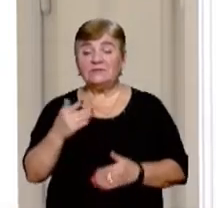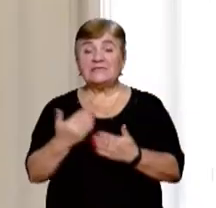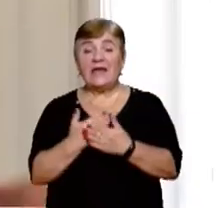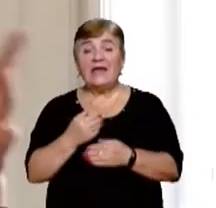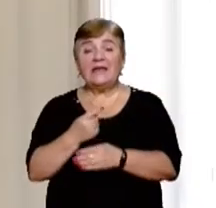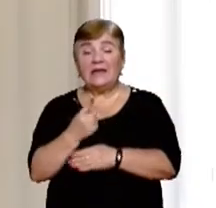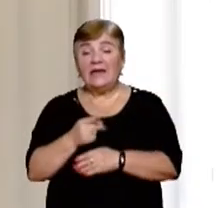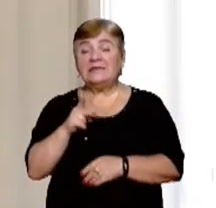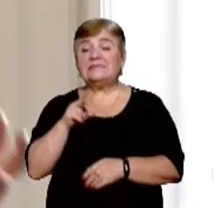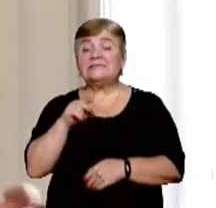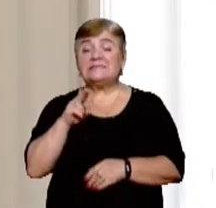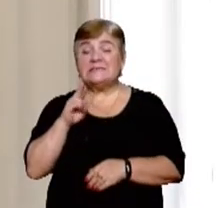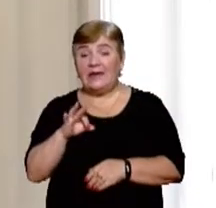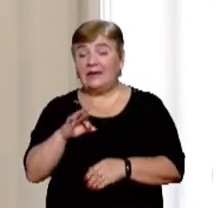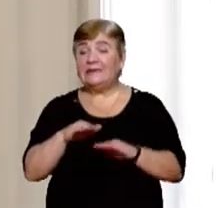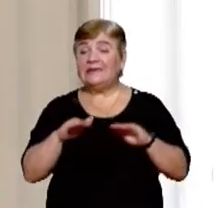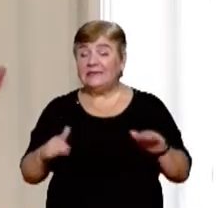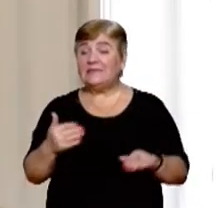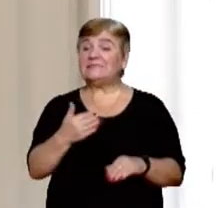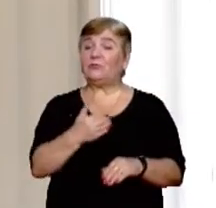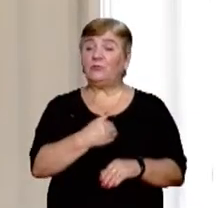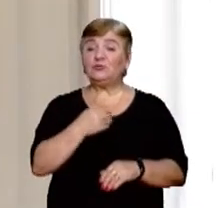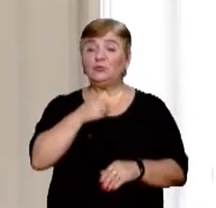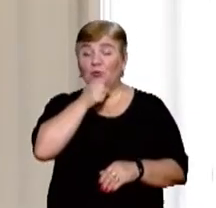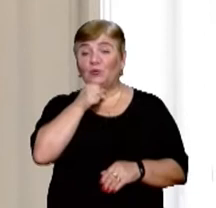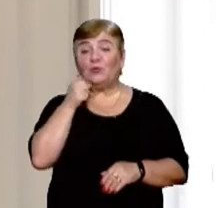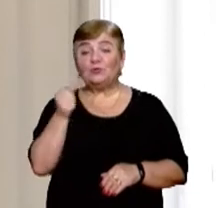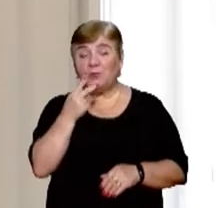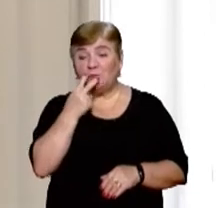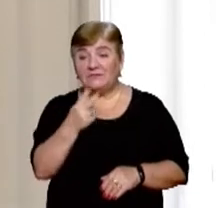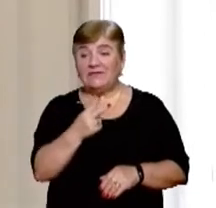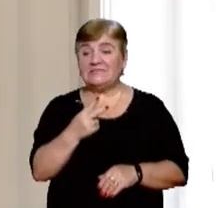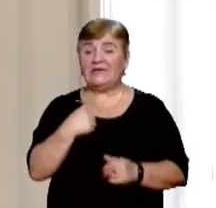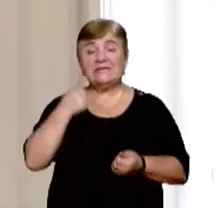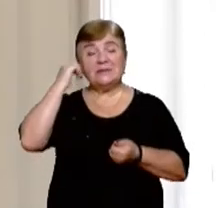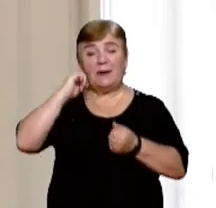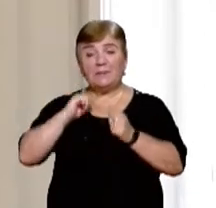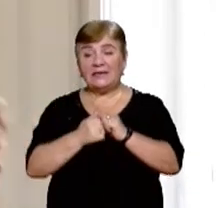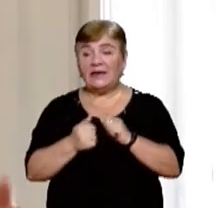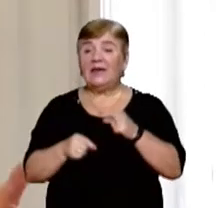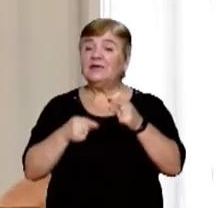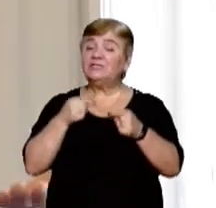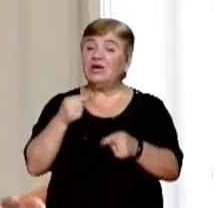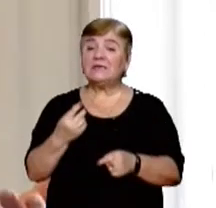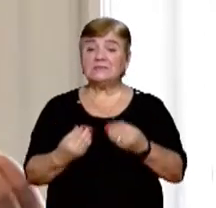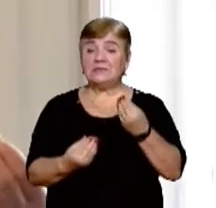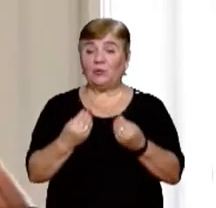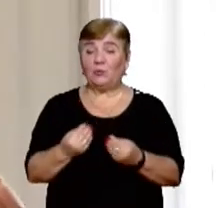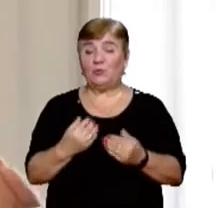це приваблює людей. Діток заохочує і дорослих подивитись. Тобто це таке, як забава, і через ігру, через гру